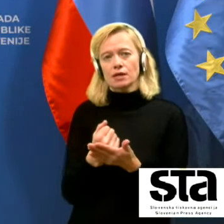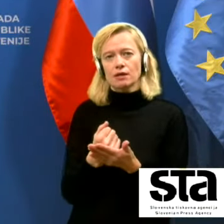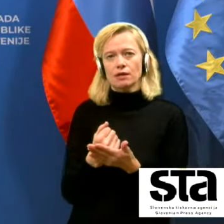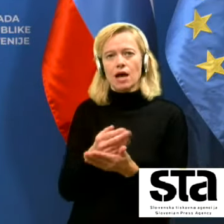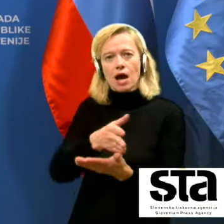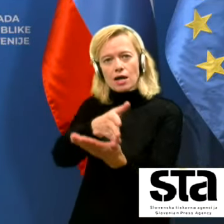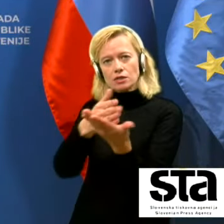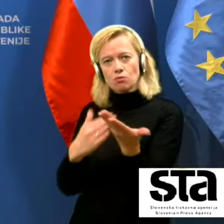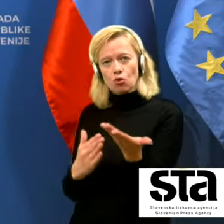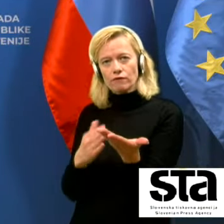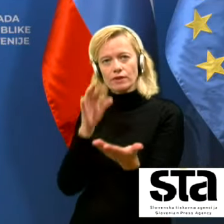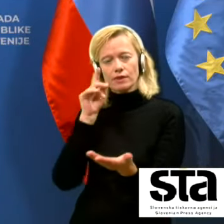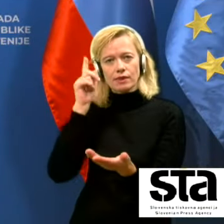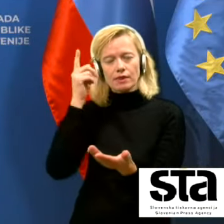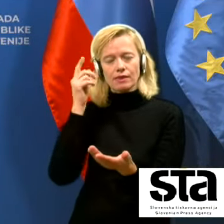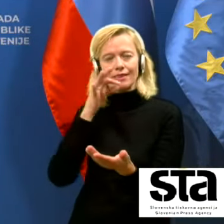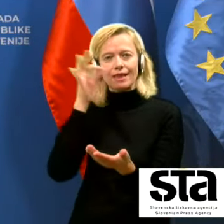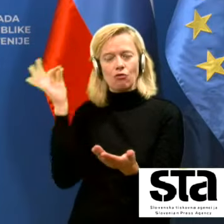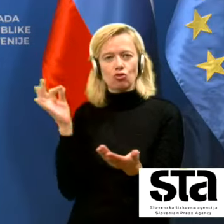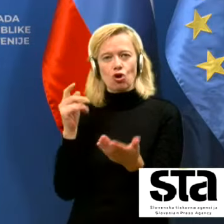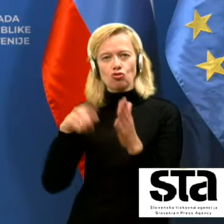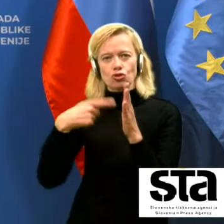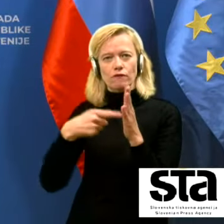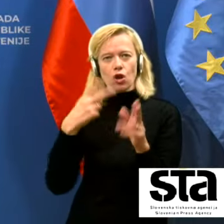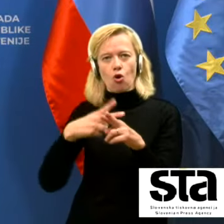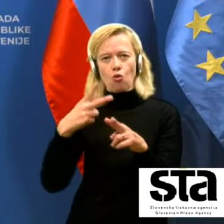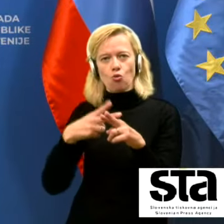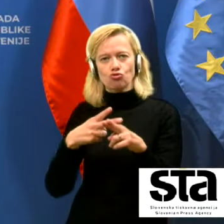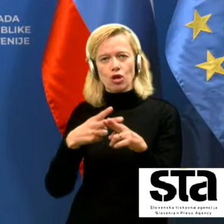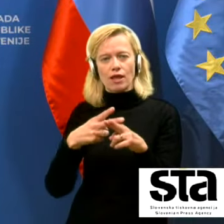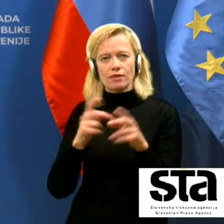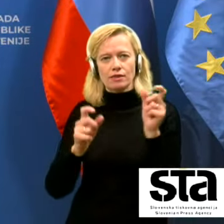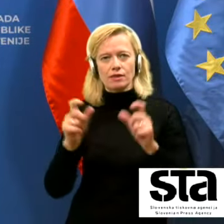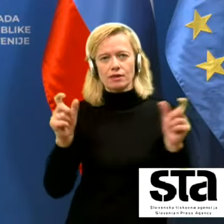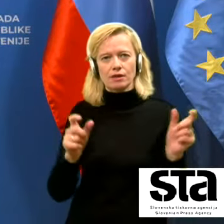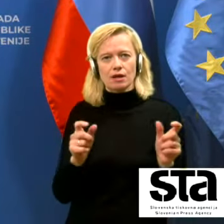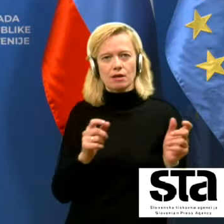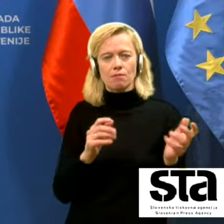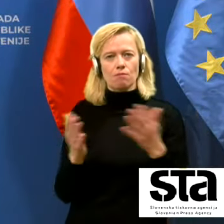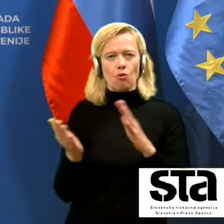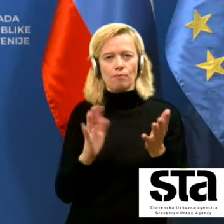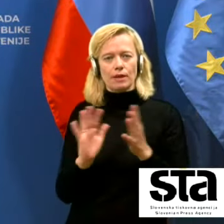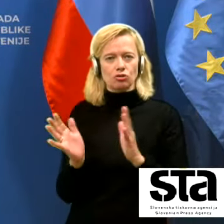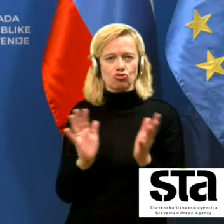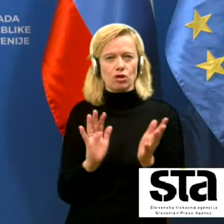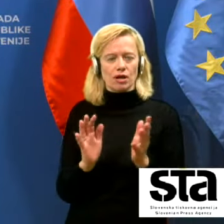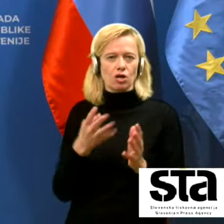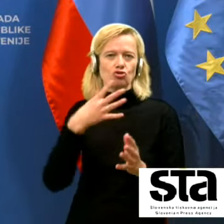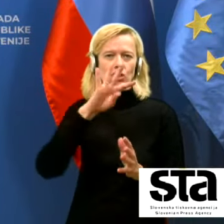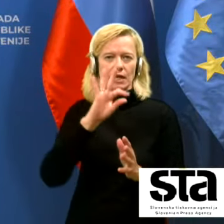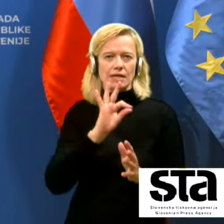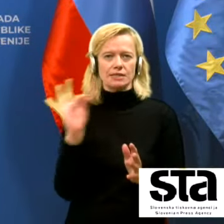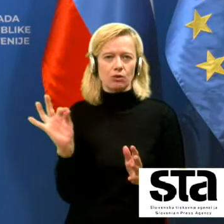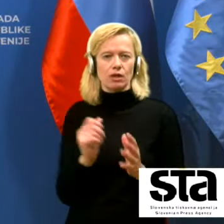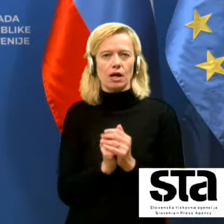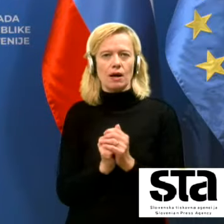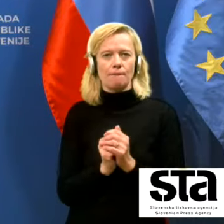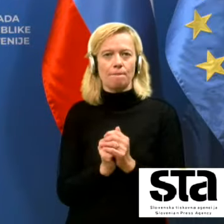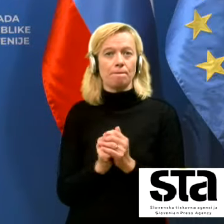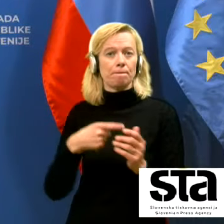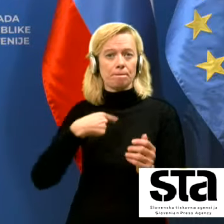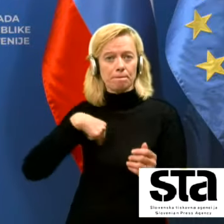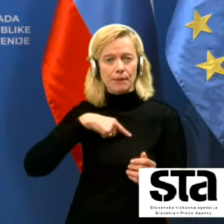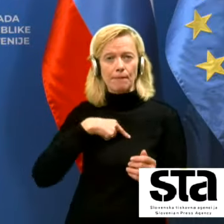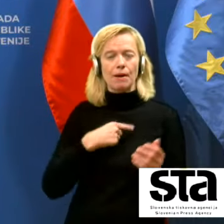razpoljovitev dnevnega števila vkuženih oziroma poprečnega štenajzdnevnega. Mi pa nekako